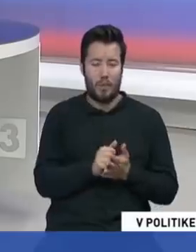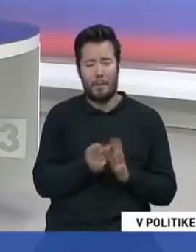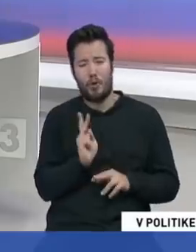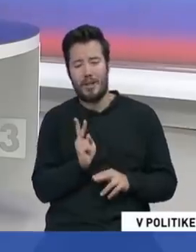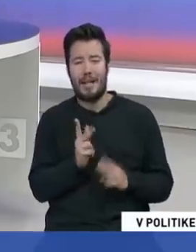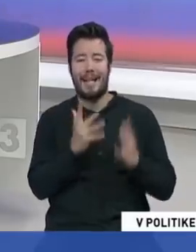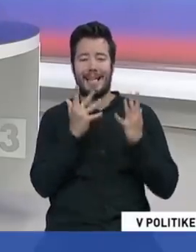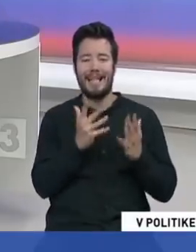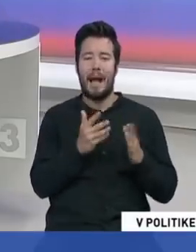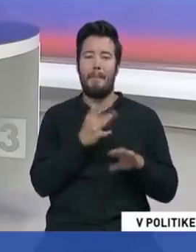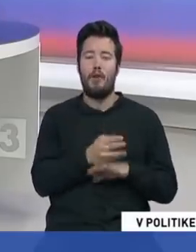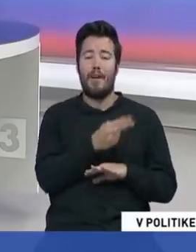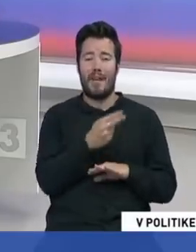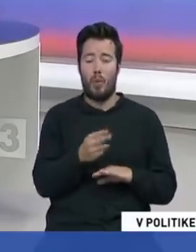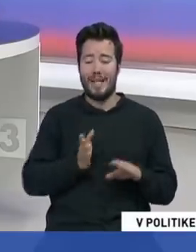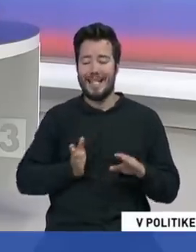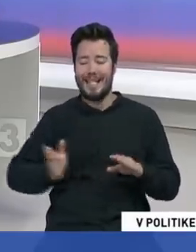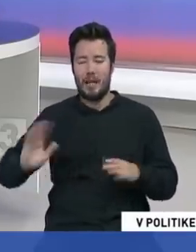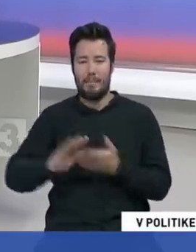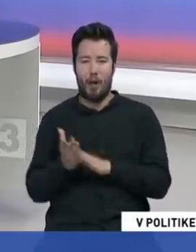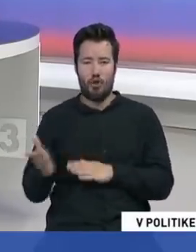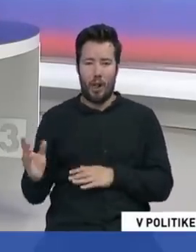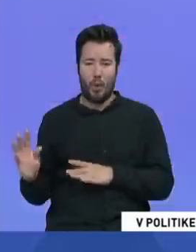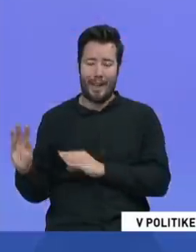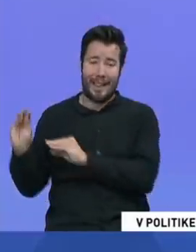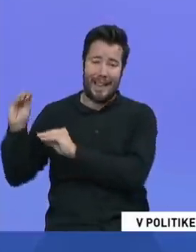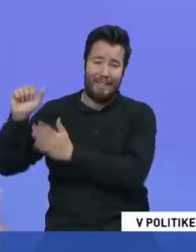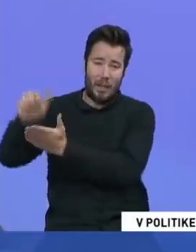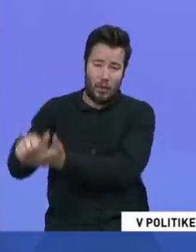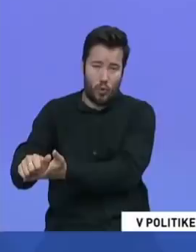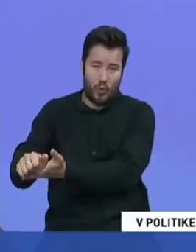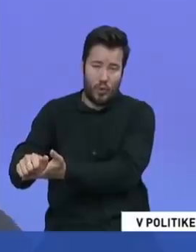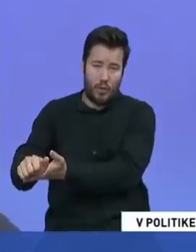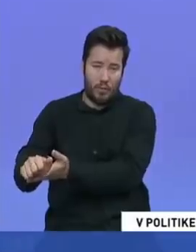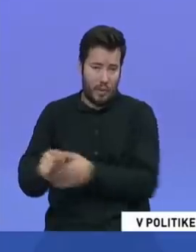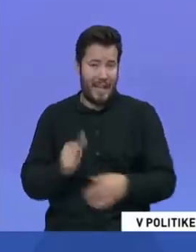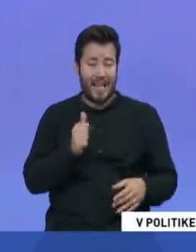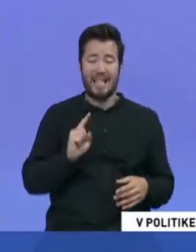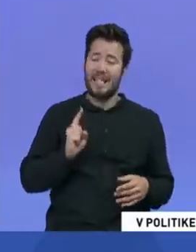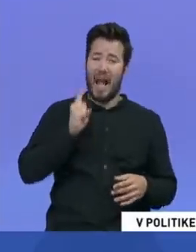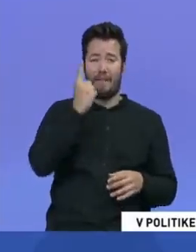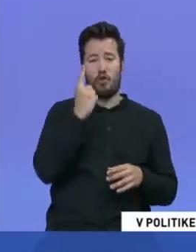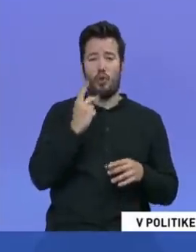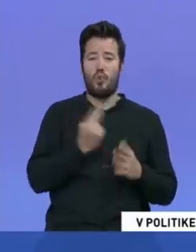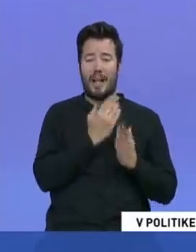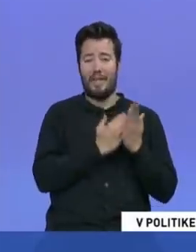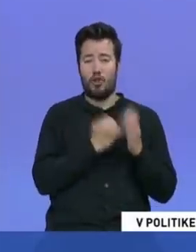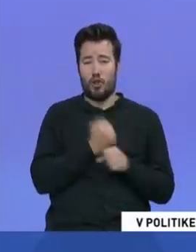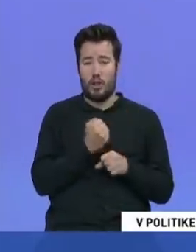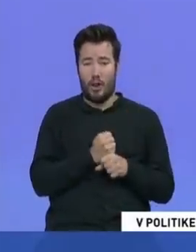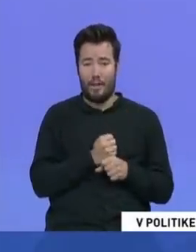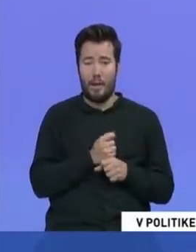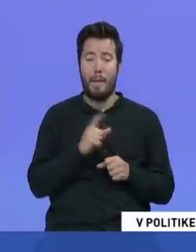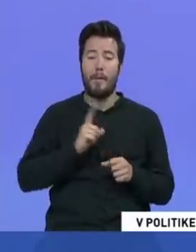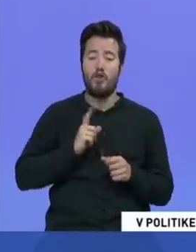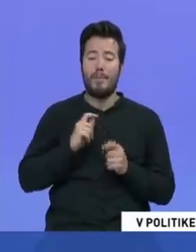svojich peňazí cez svoju manželku, ako ústavný činiteľ, jeden z najvyšších a má možnosť ovprímovať veci. A potom mu bolo možno vyplatených tých 600 tisíc